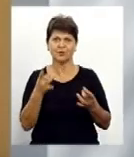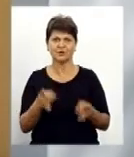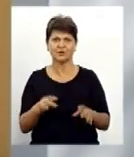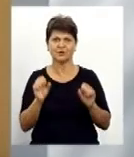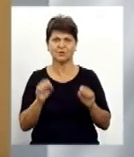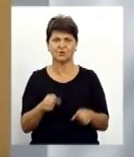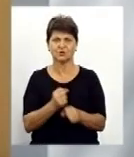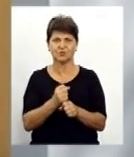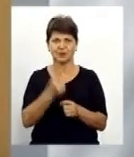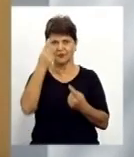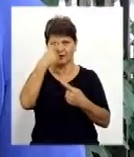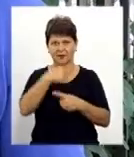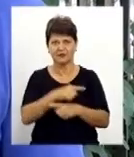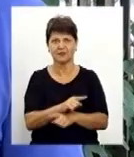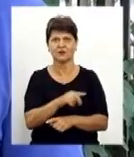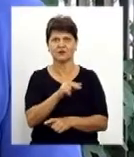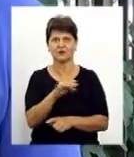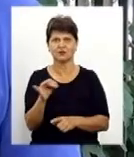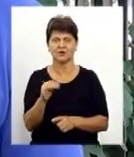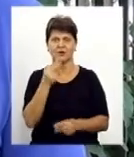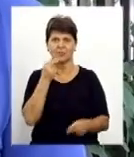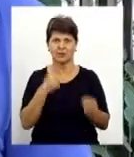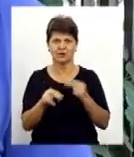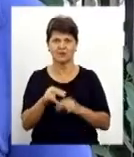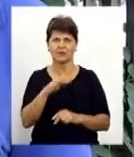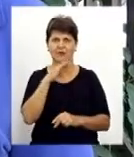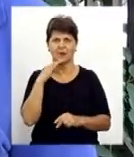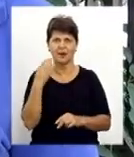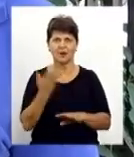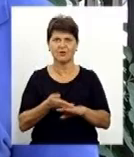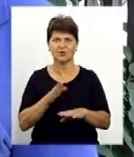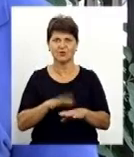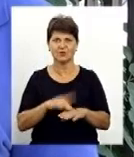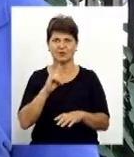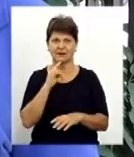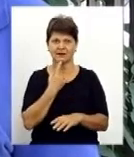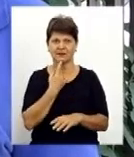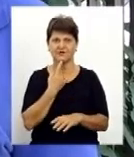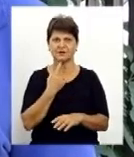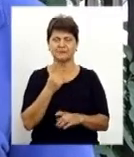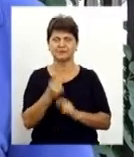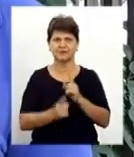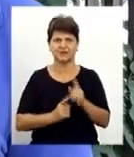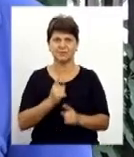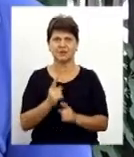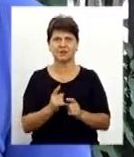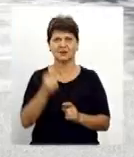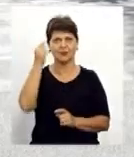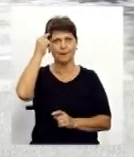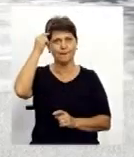зробити технічні поліпшення, набагато складніше змінити мислення.